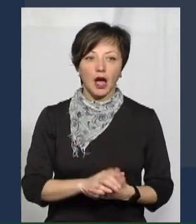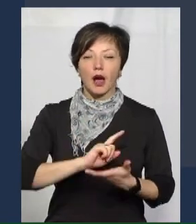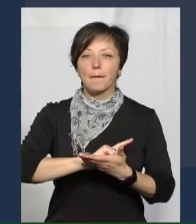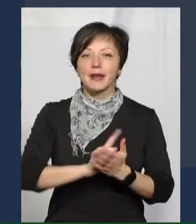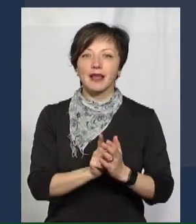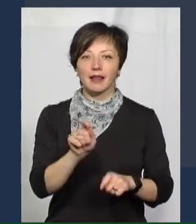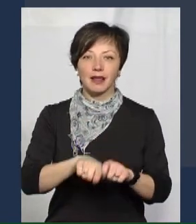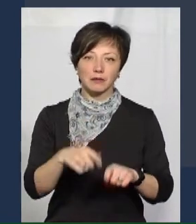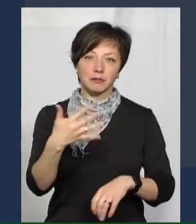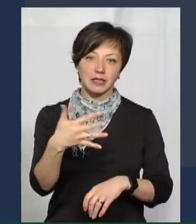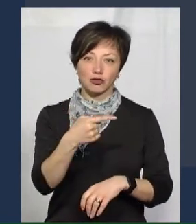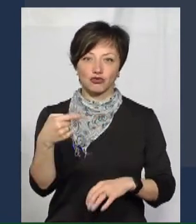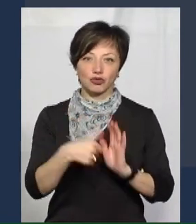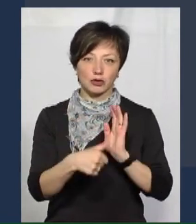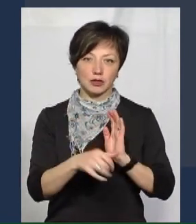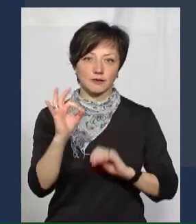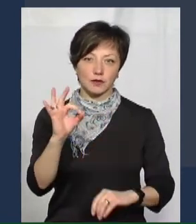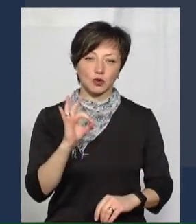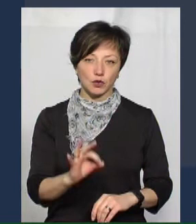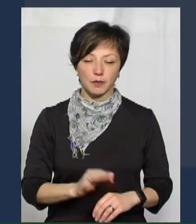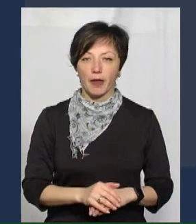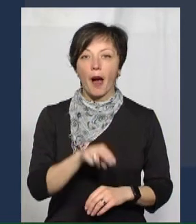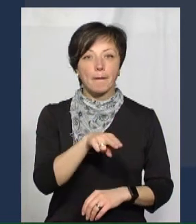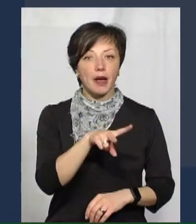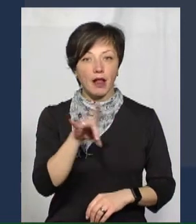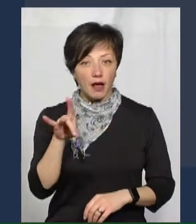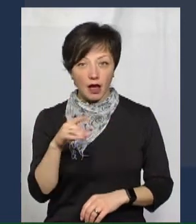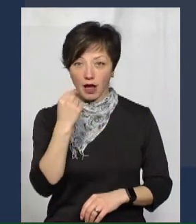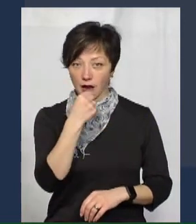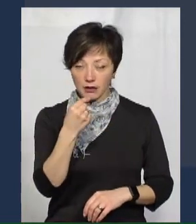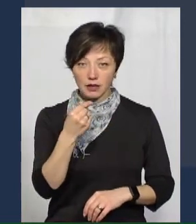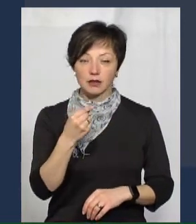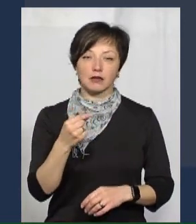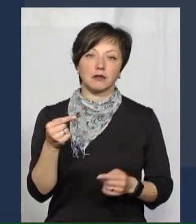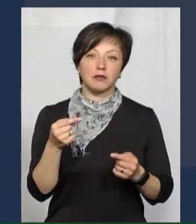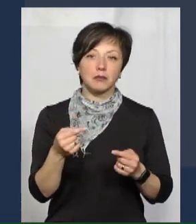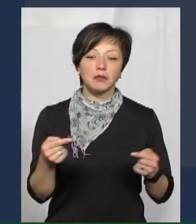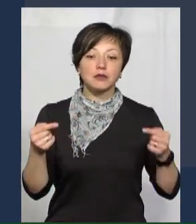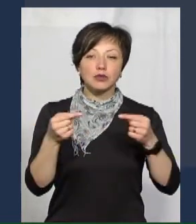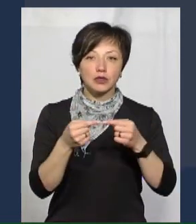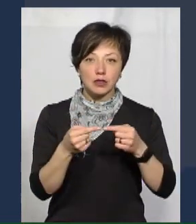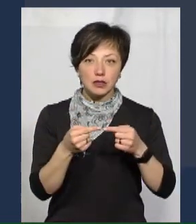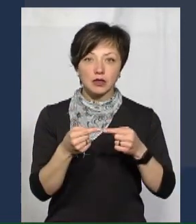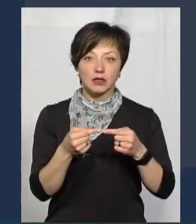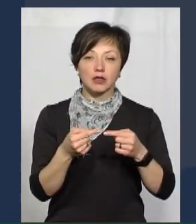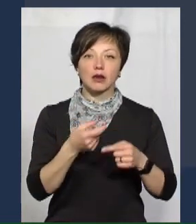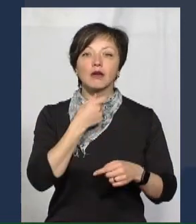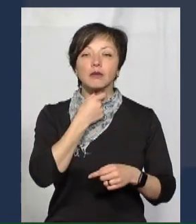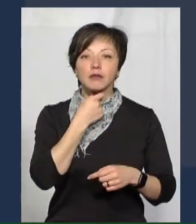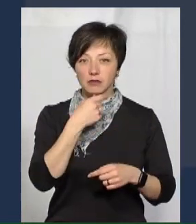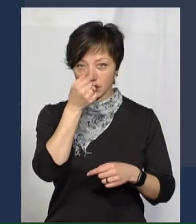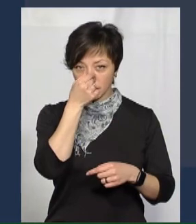тесту десь 50-60%. ПЛР аналізи беруться безпосередньо вібранням мазків